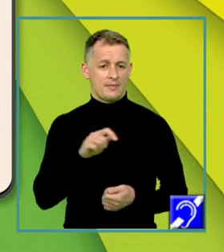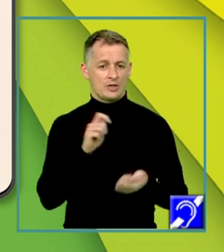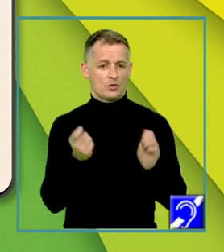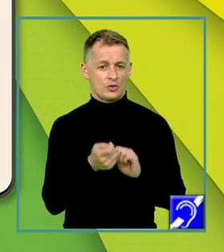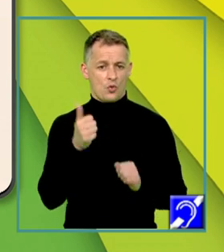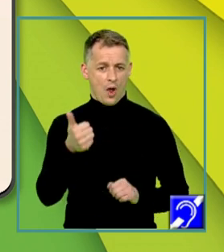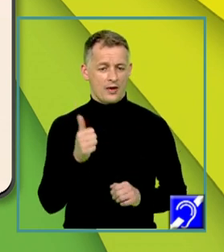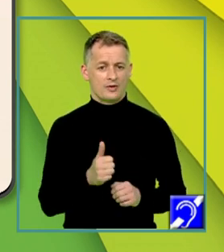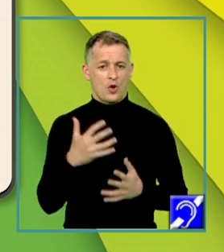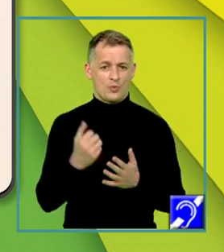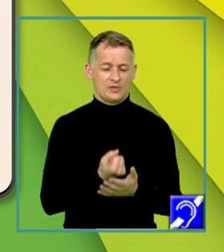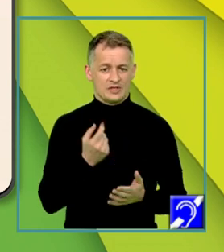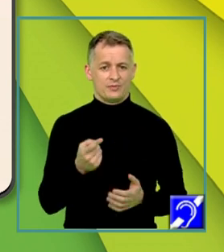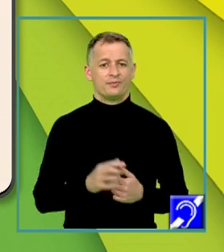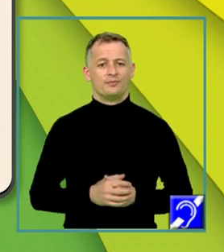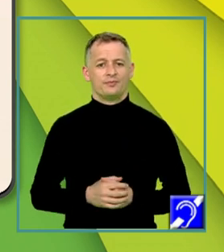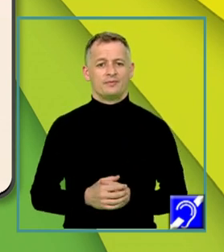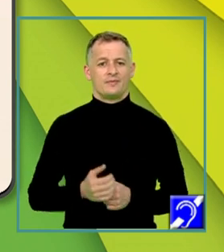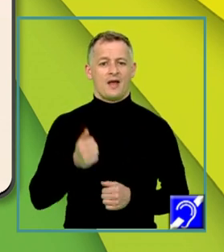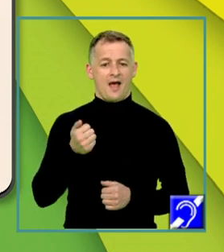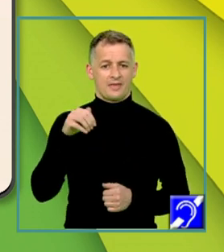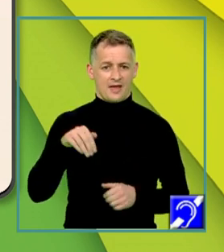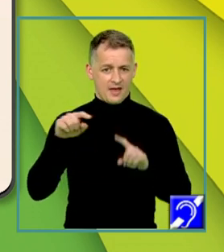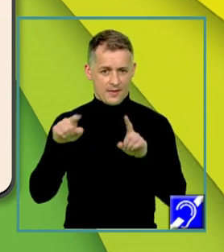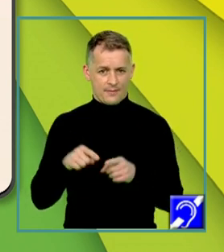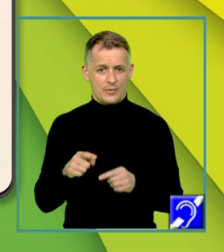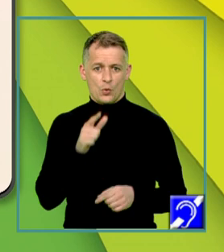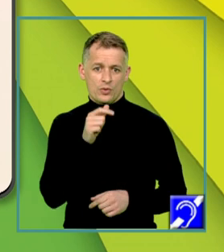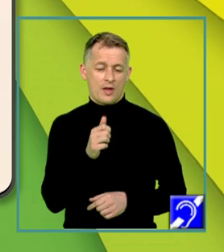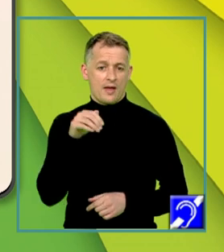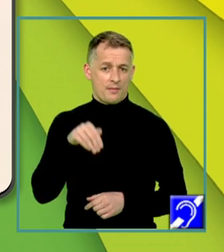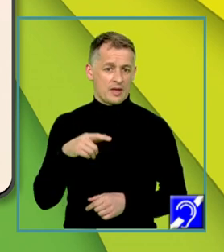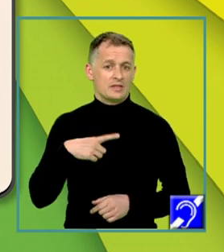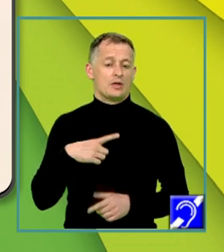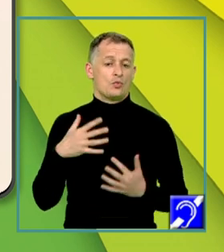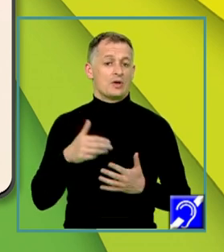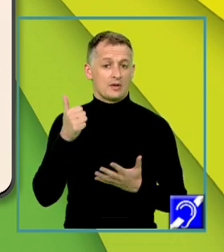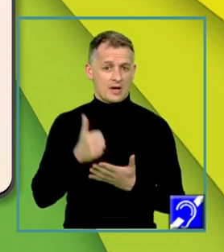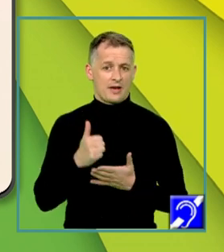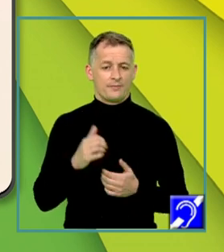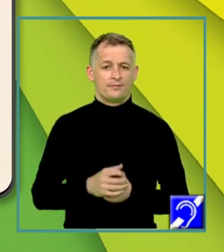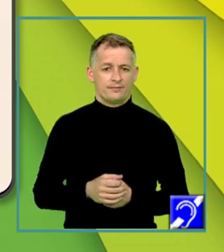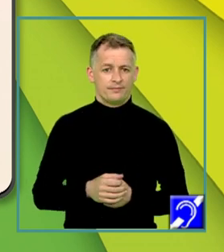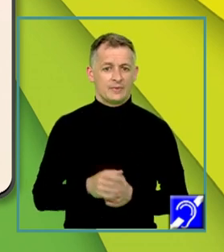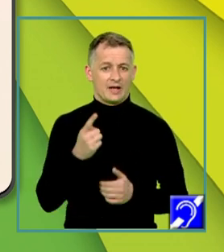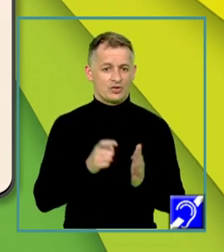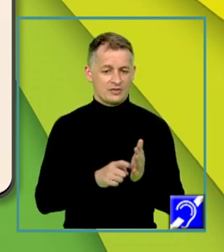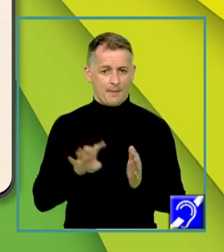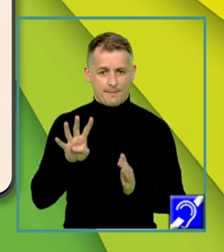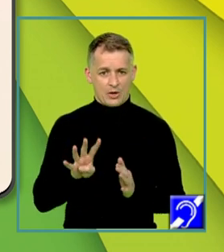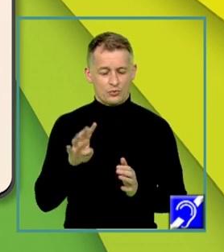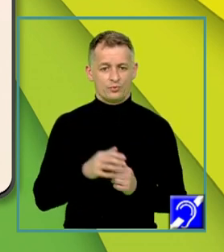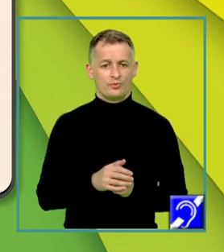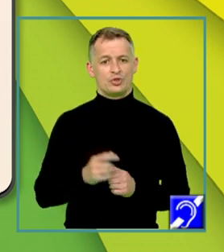obțin matricea A de M unde M este un număr real. De la cerința 4